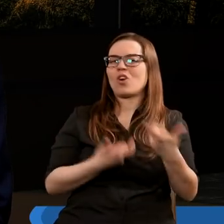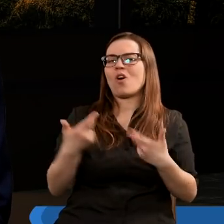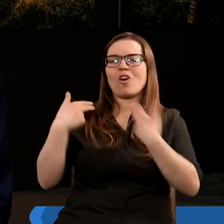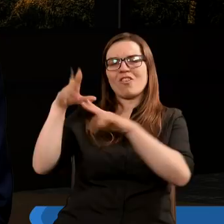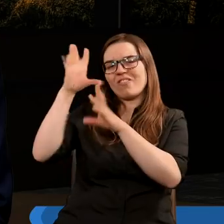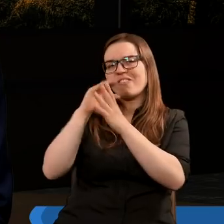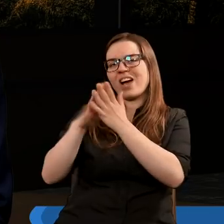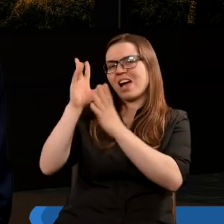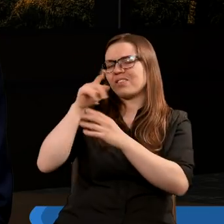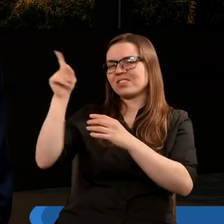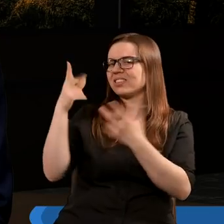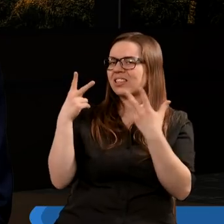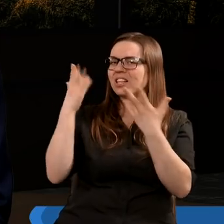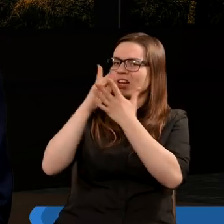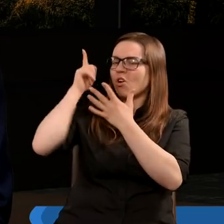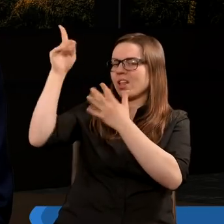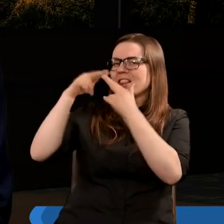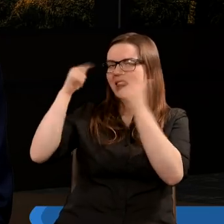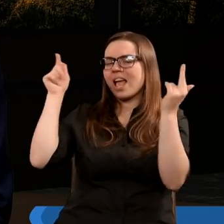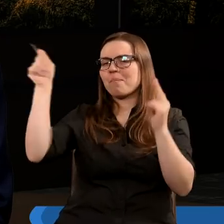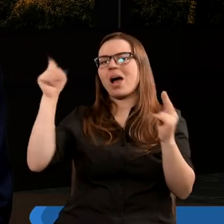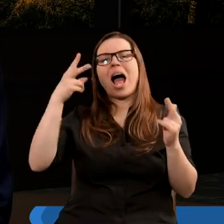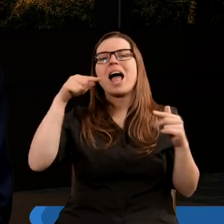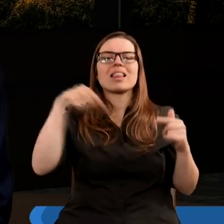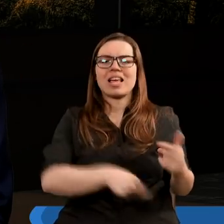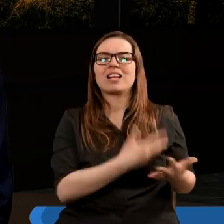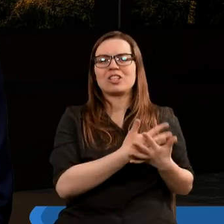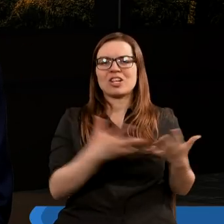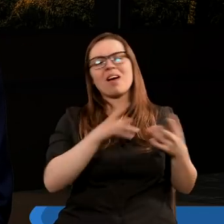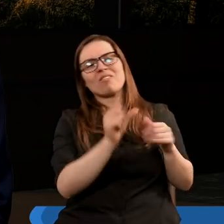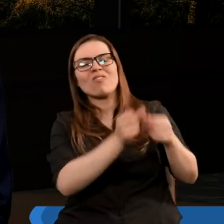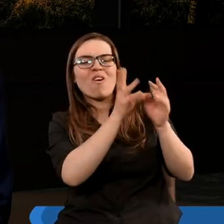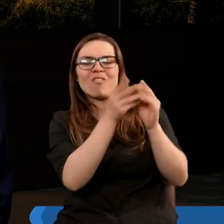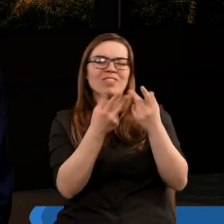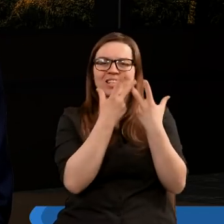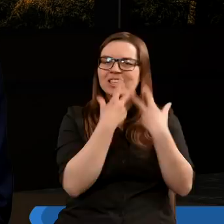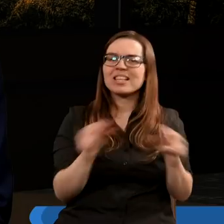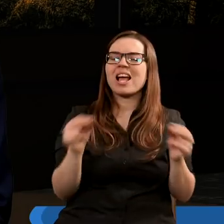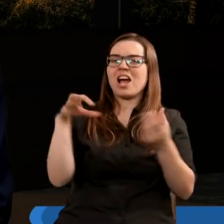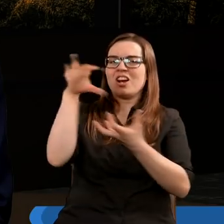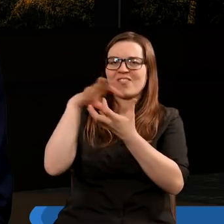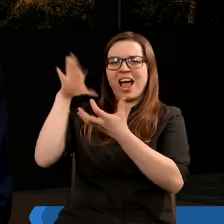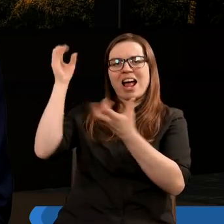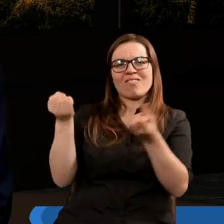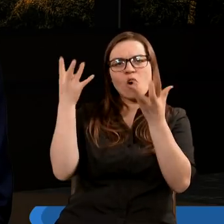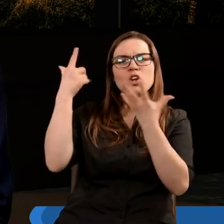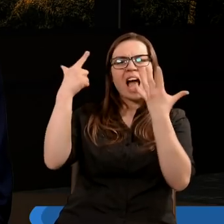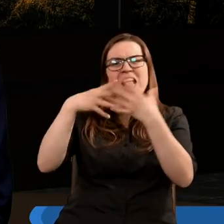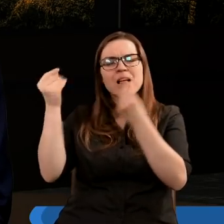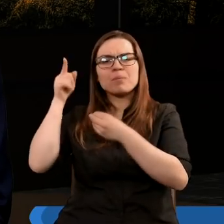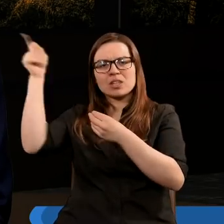Nie oddawać chwały w ten sposób i też nawiązanie do stworzenia, aby powodnia wasz. Pan Bóg stworzył świat w siedem dni,